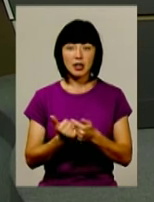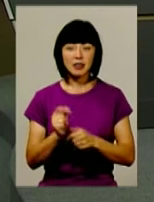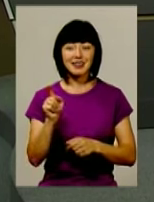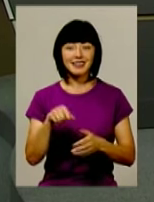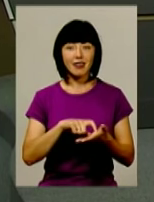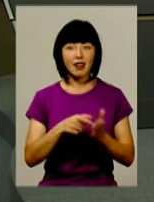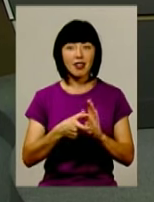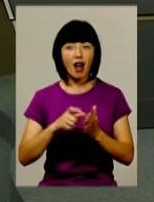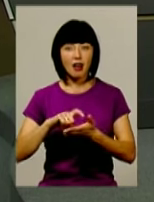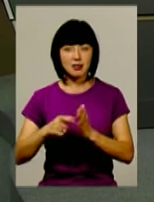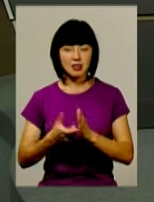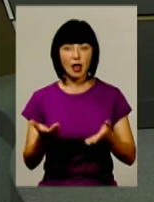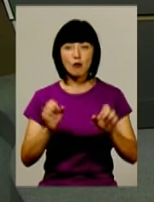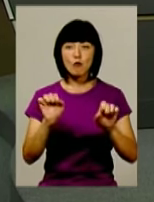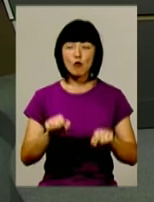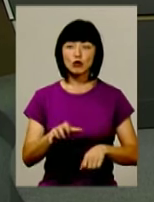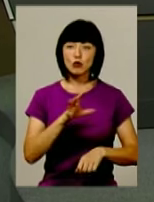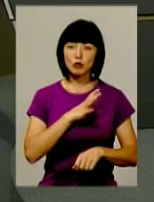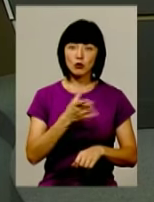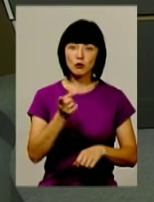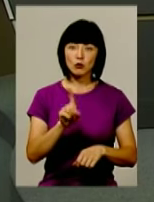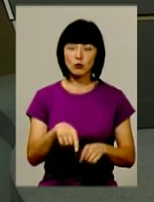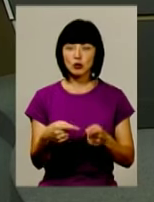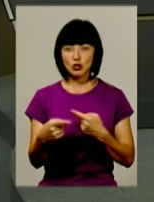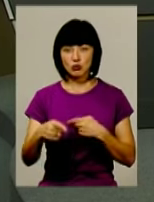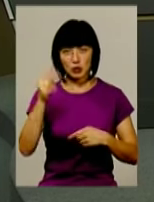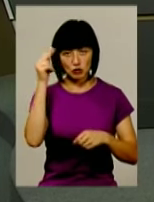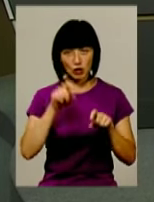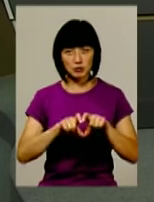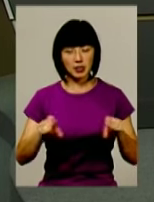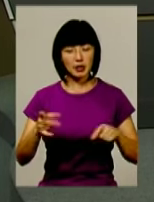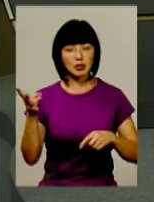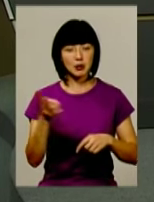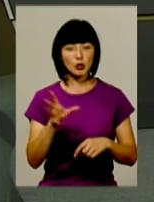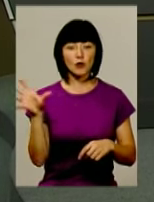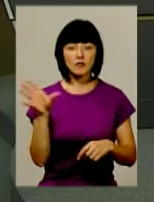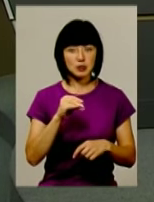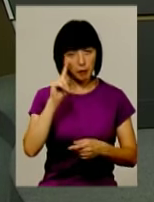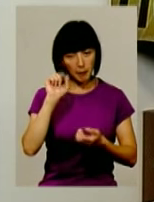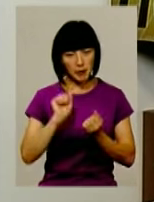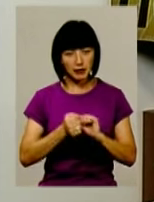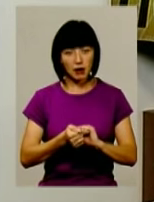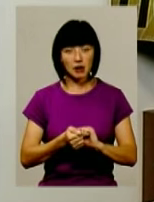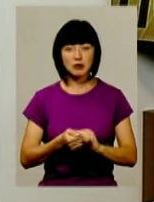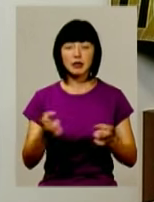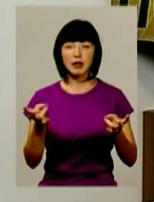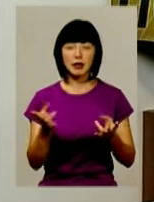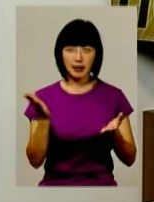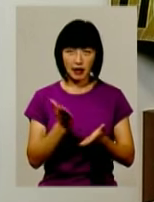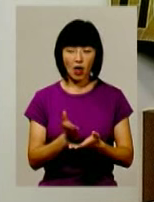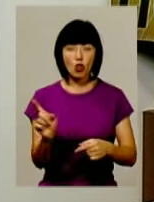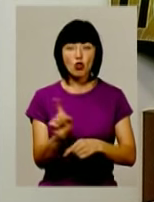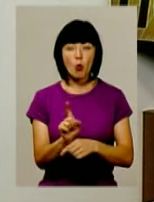класів, які можуть бути в тому чи іншому навчальному закладі. І необхідно всім пам'ятати, що є і певні санітарні норми,